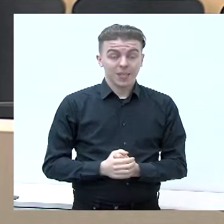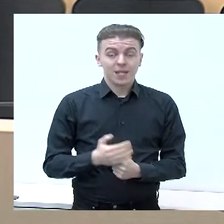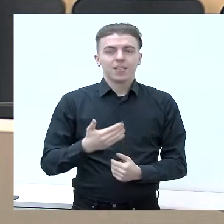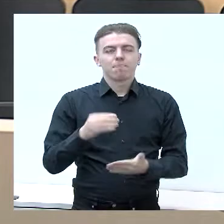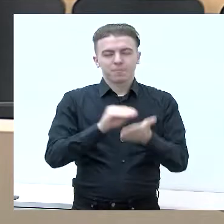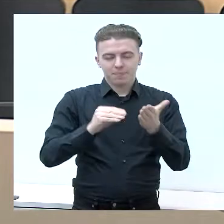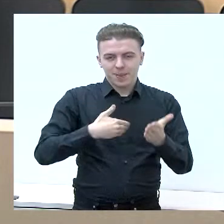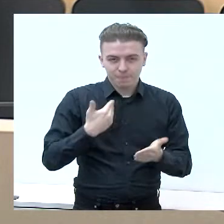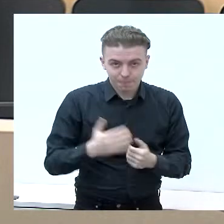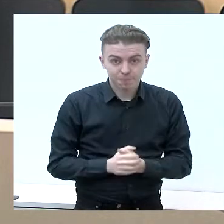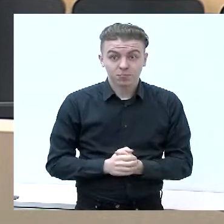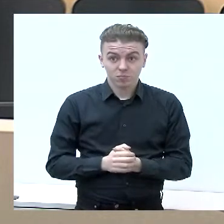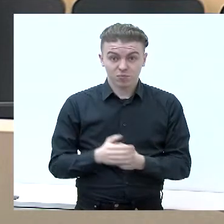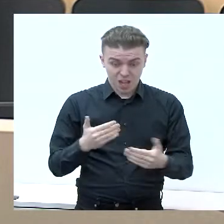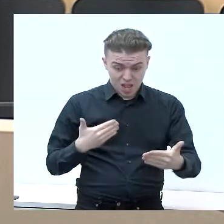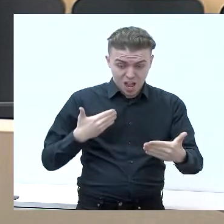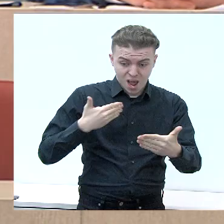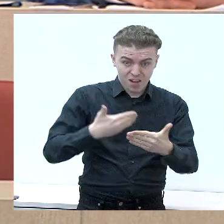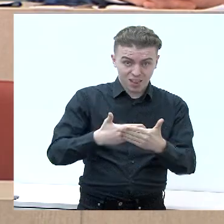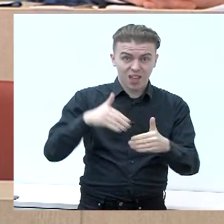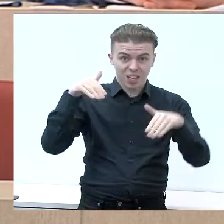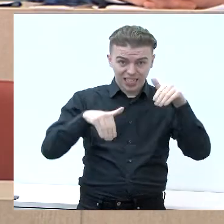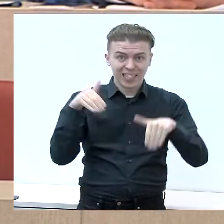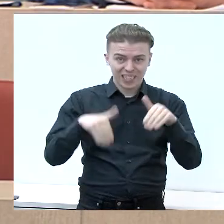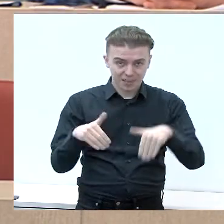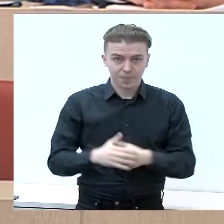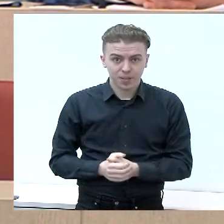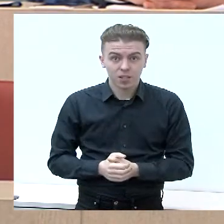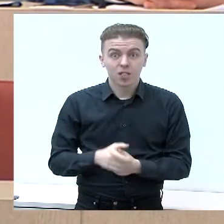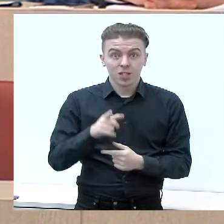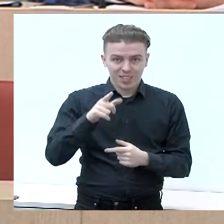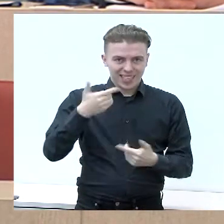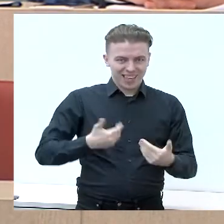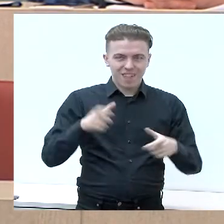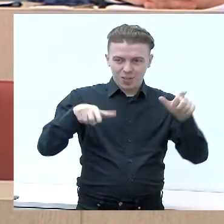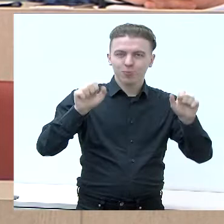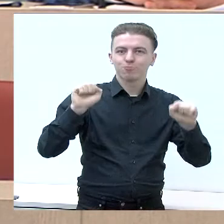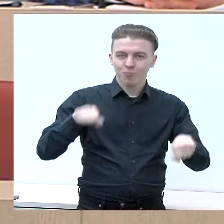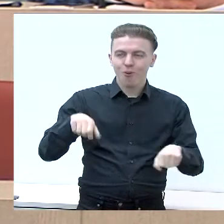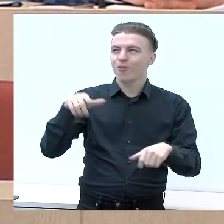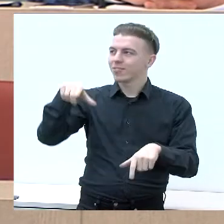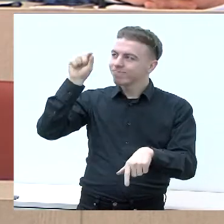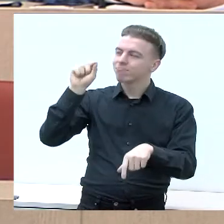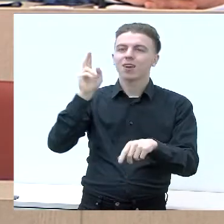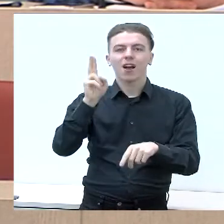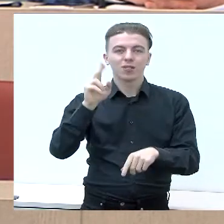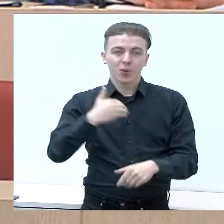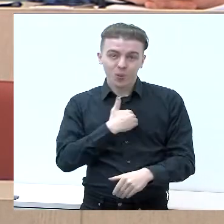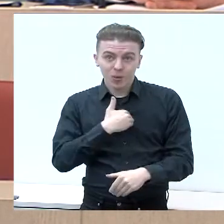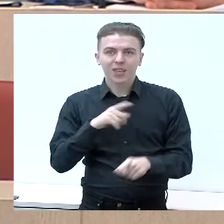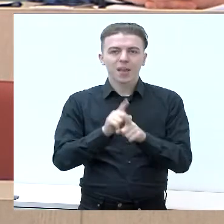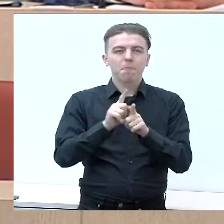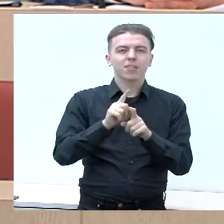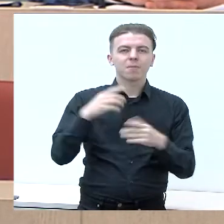Artėja vieto savvildos rinkimai gyventojai turės galimybę įsirinkti ne tik tarybos narius, bet ir savo svajonių